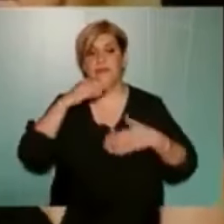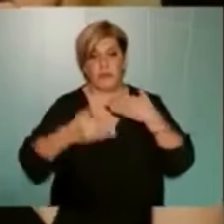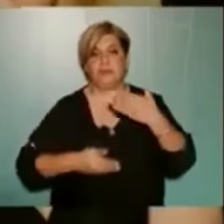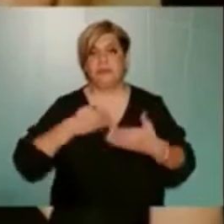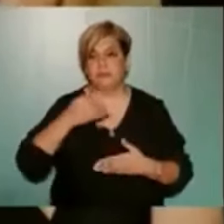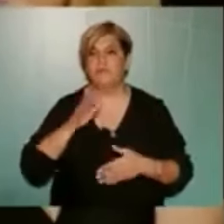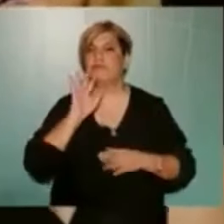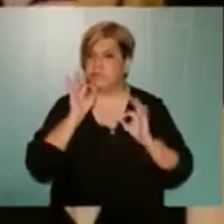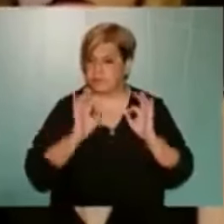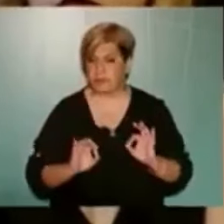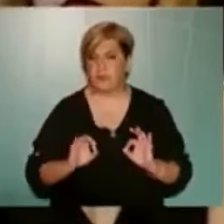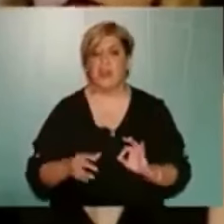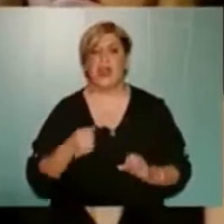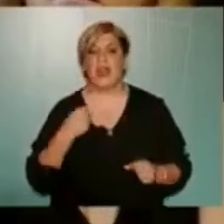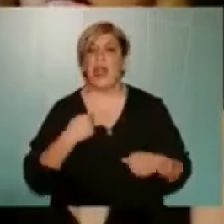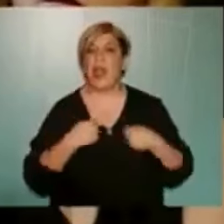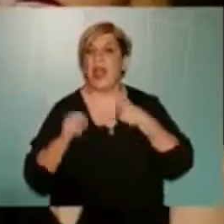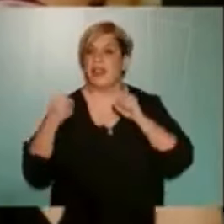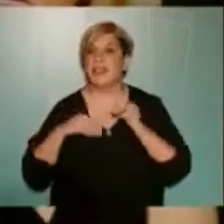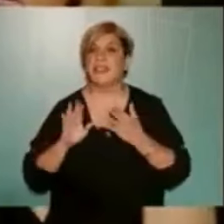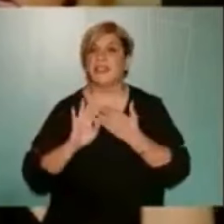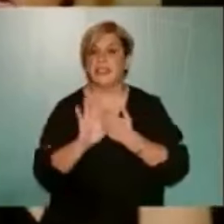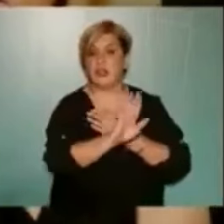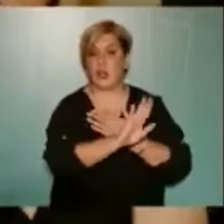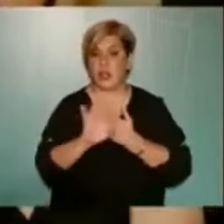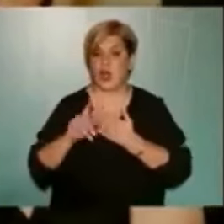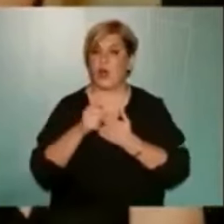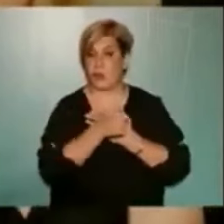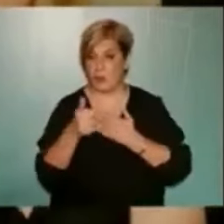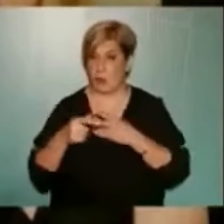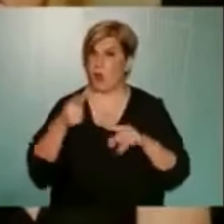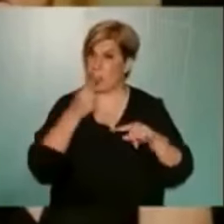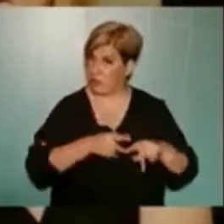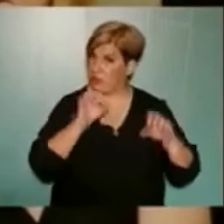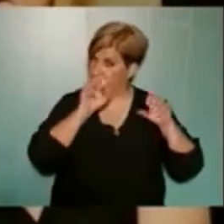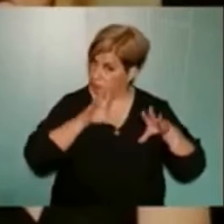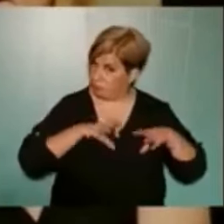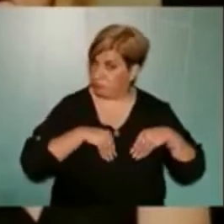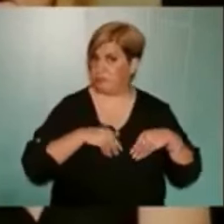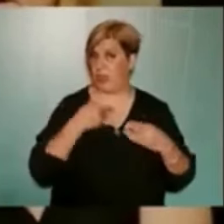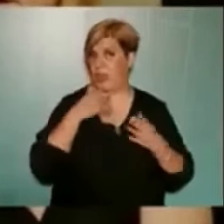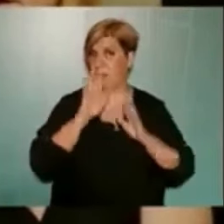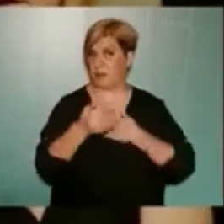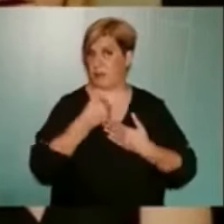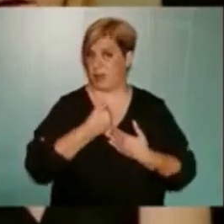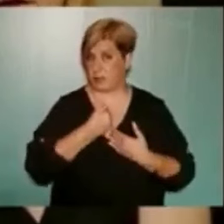μέρα με τη μέρα. Οι αντιδράσεις στη γειτονιά όχι μόνο ήταν θετικές απέναντί μας